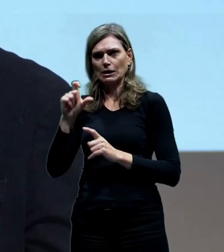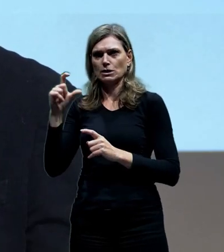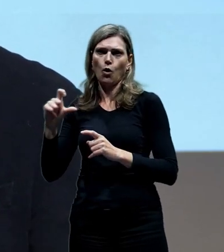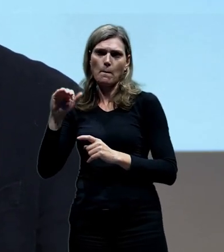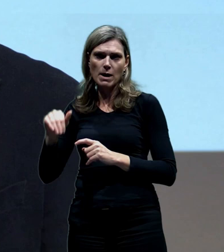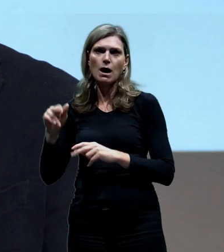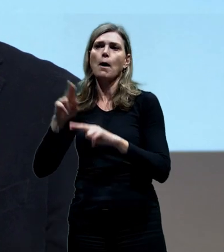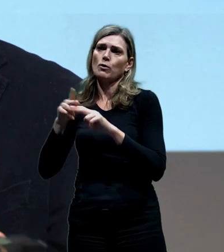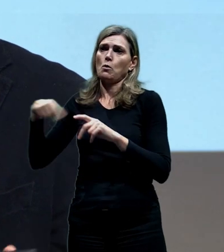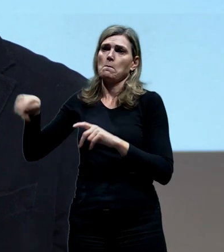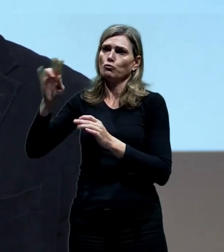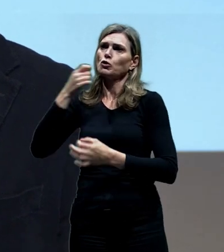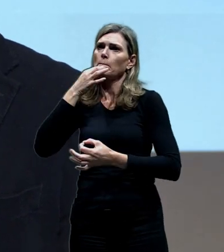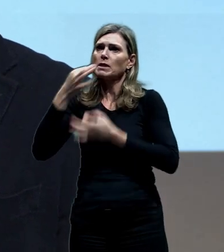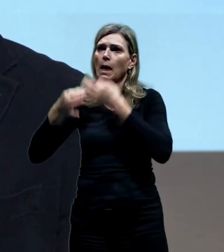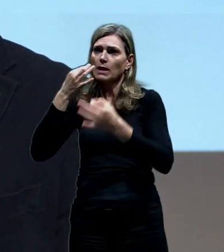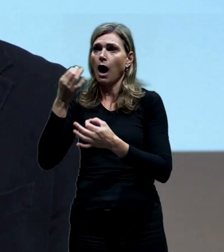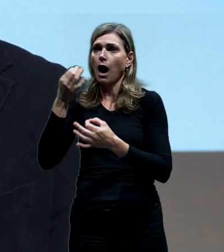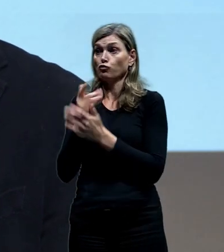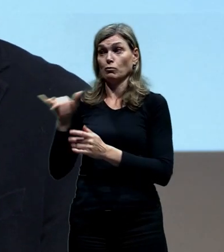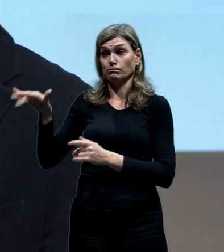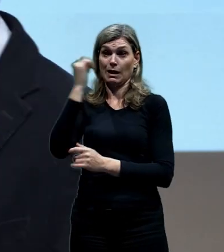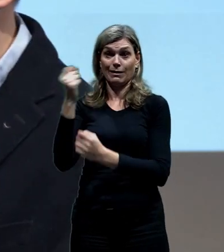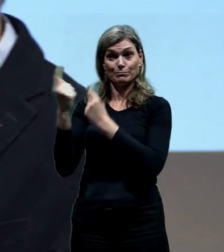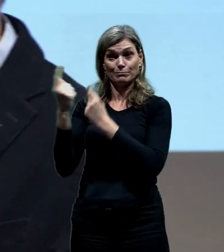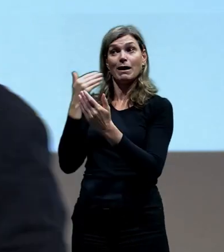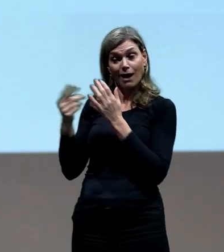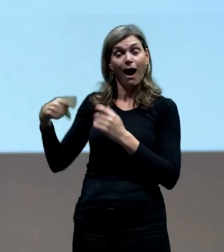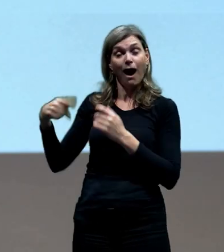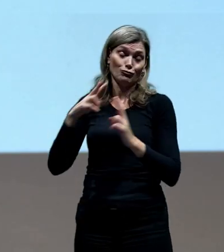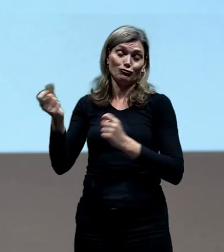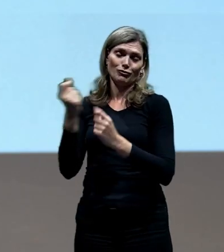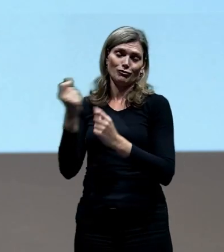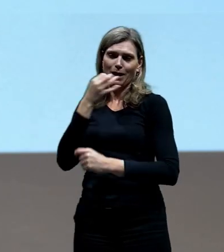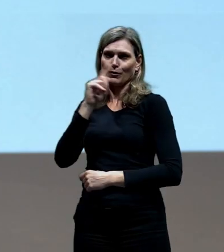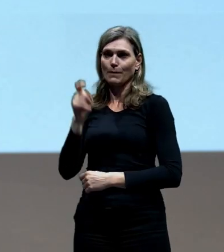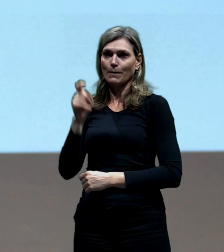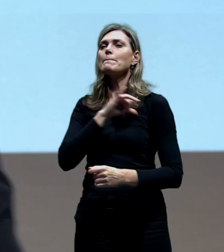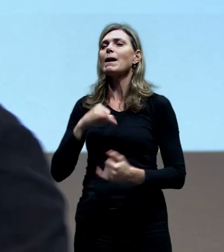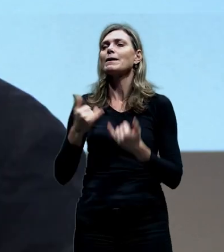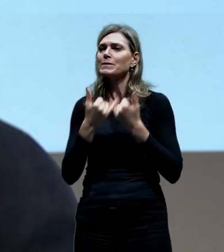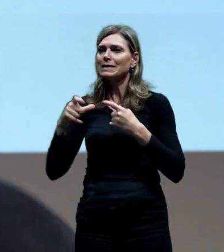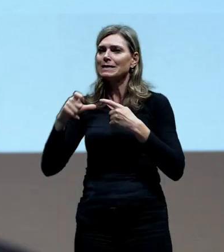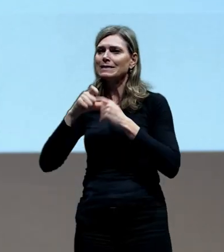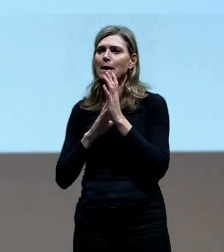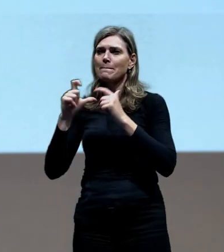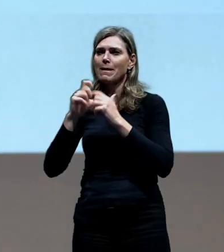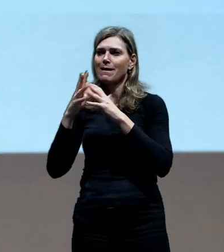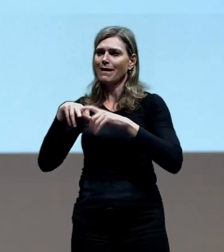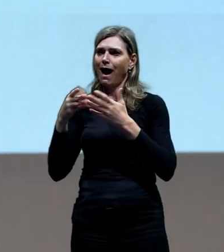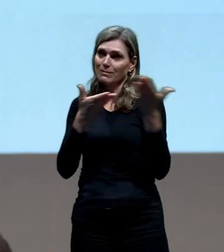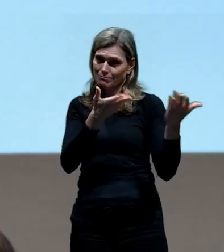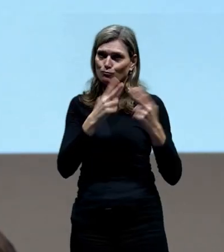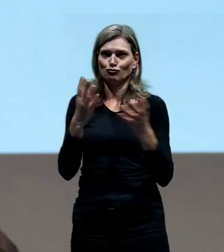tam můžete dotazy pokládat. Už jich tam několik je, takže se těšíme na další. Prosím, pane Semeráde. Já mám tady. Vy máte. Tak, jenom telefon nepotřebujete.